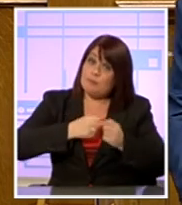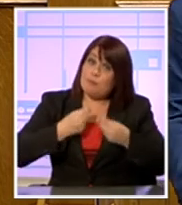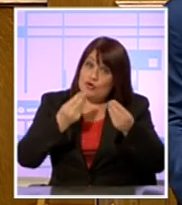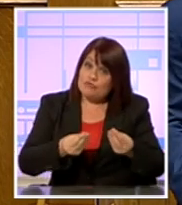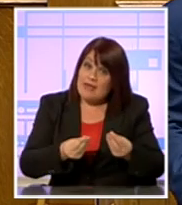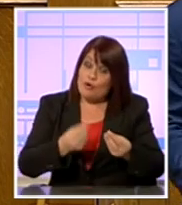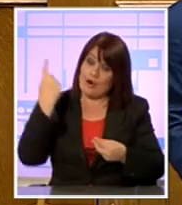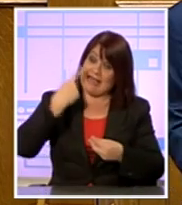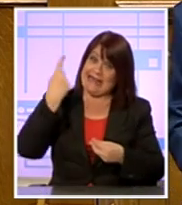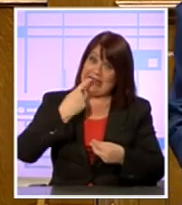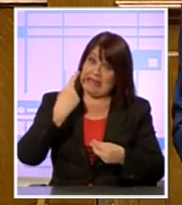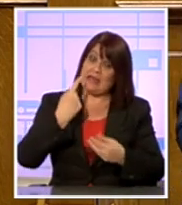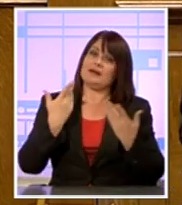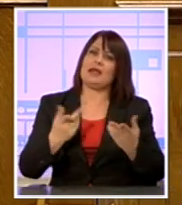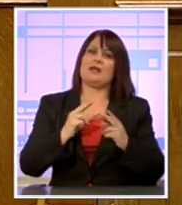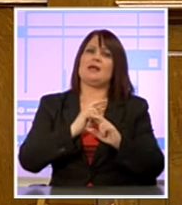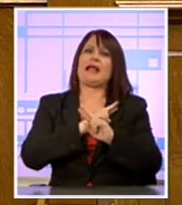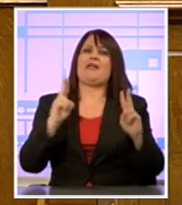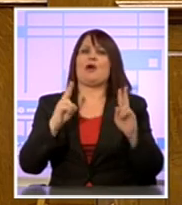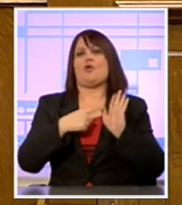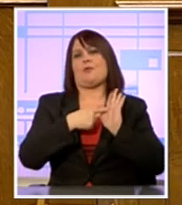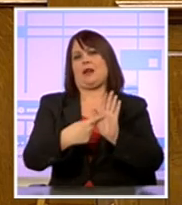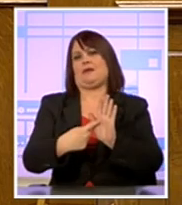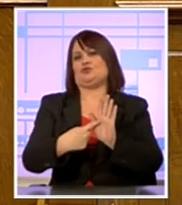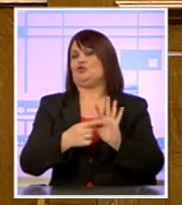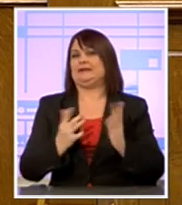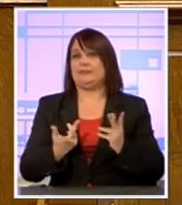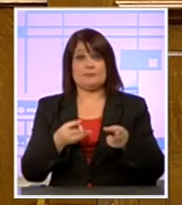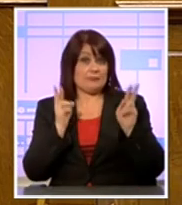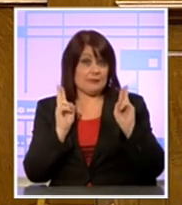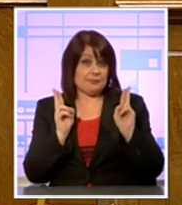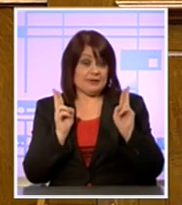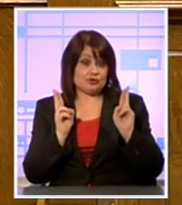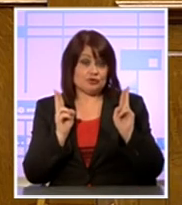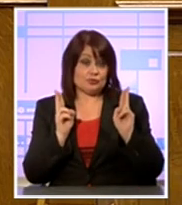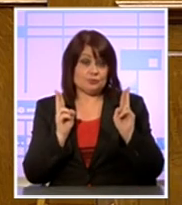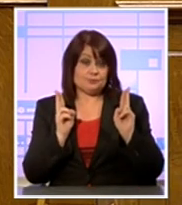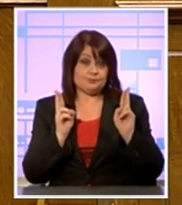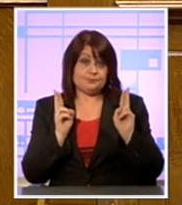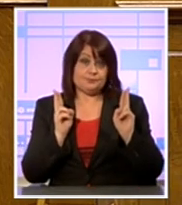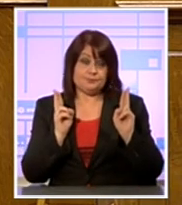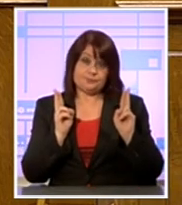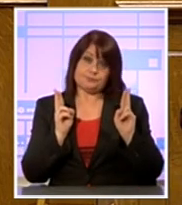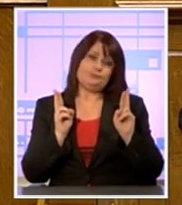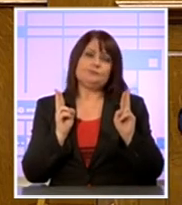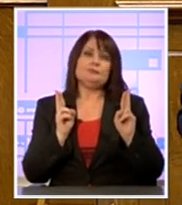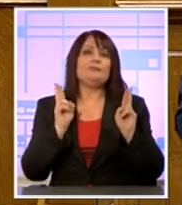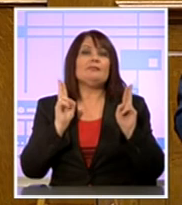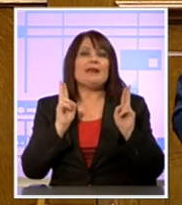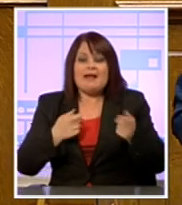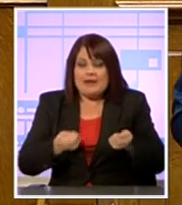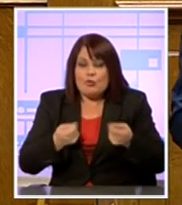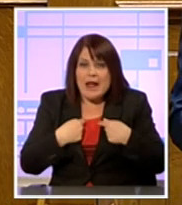τις πράξεις μου θέλω να στείλω ένα καθαρό μήνυμα. Ελπίζω να συμβολήσουν αυτές οι πράξεις μου